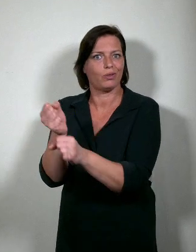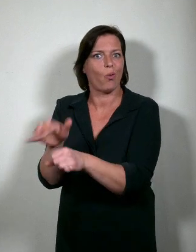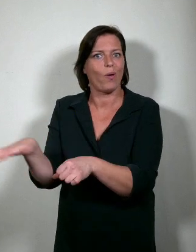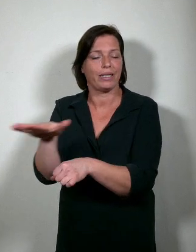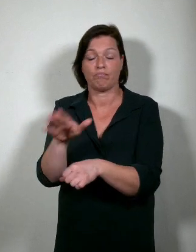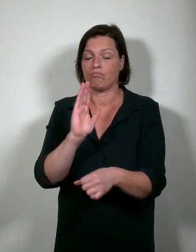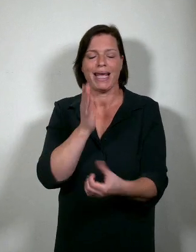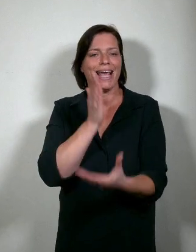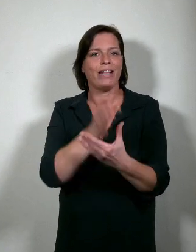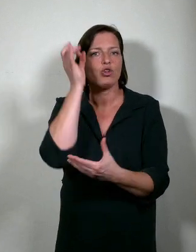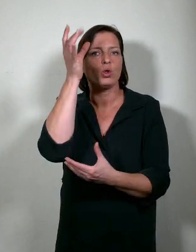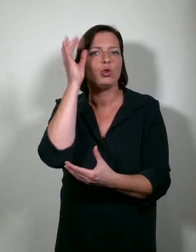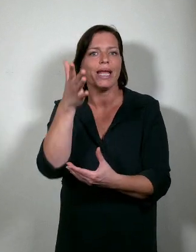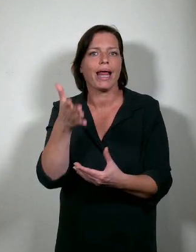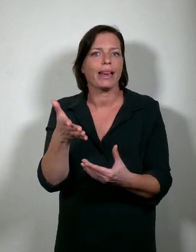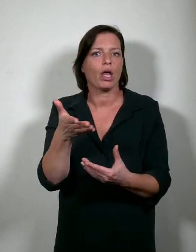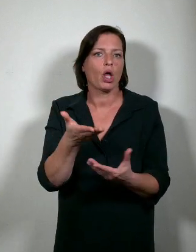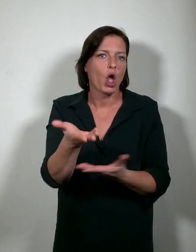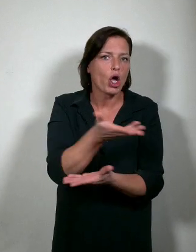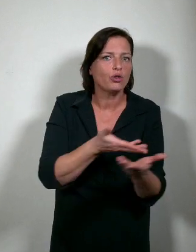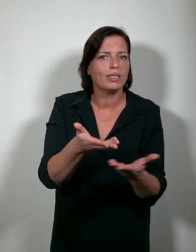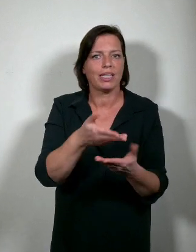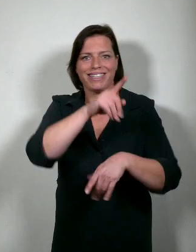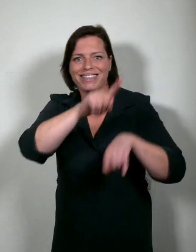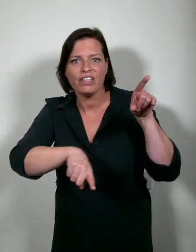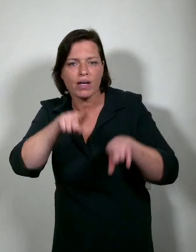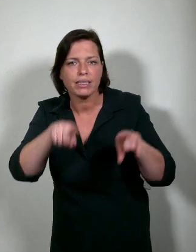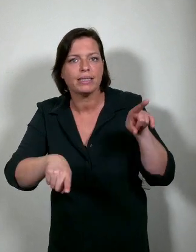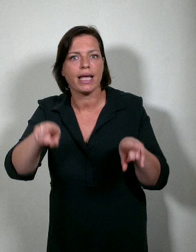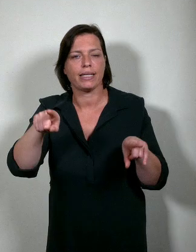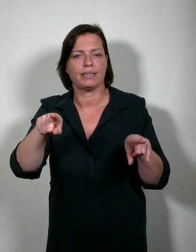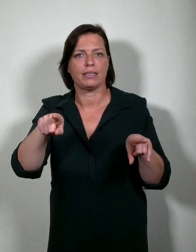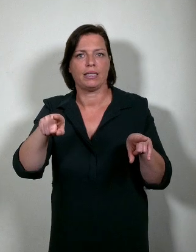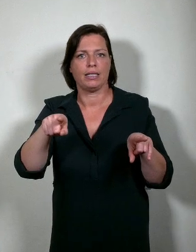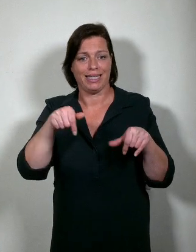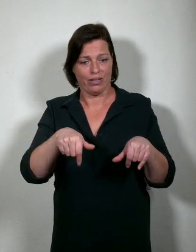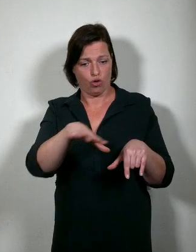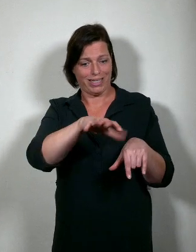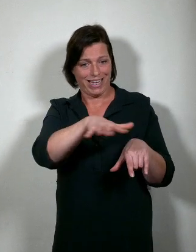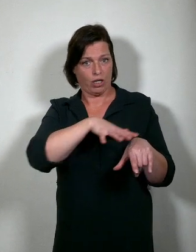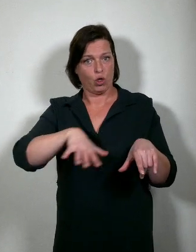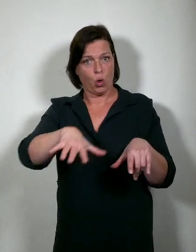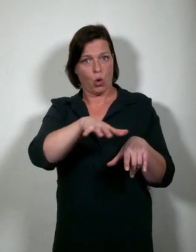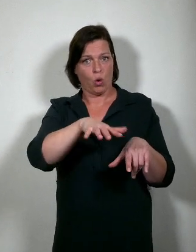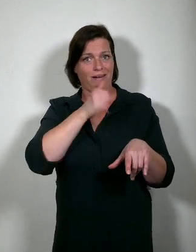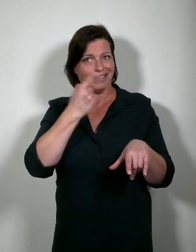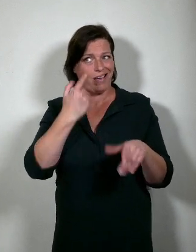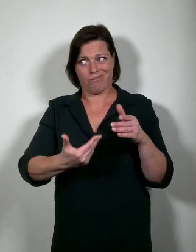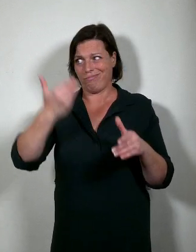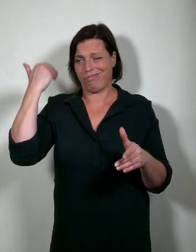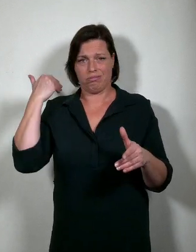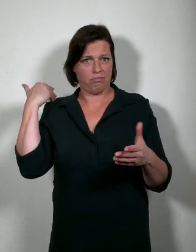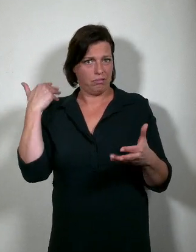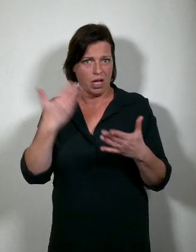Interculturele uitwisseling en diversiteit zijn voor onze regio historisch gezien altijd